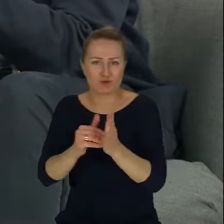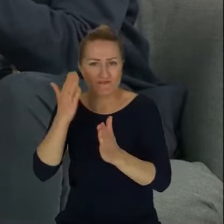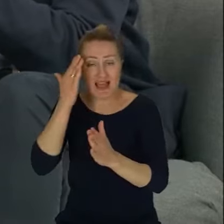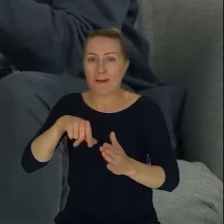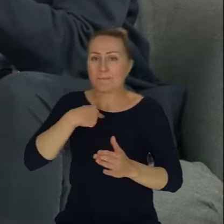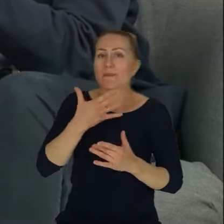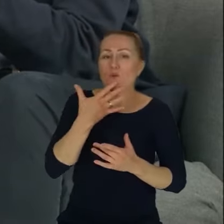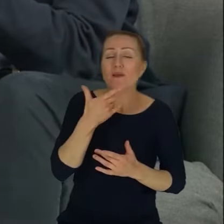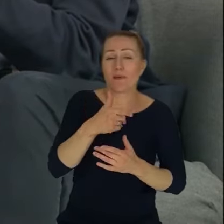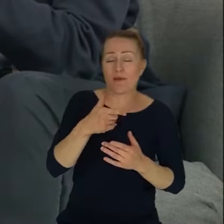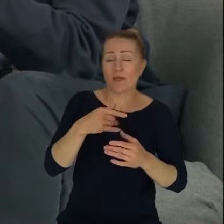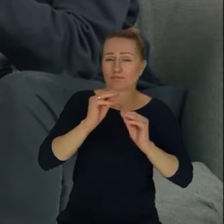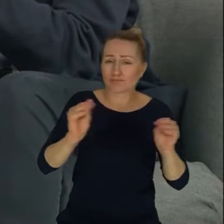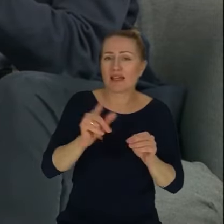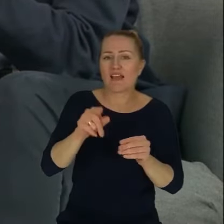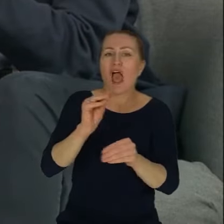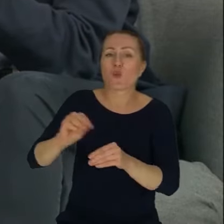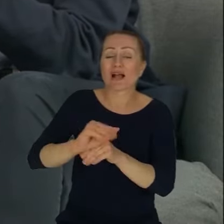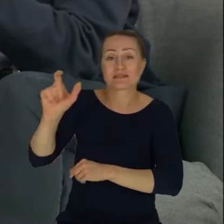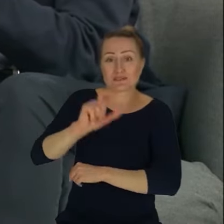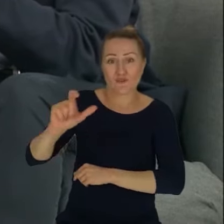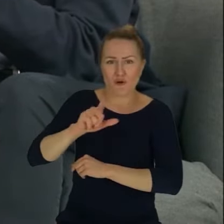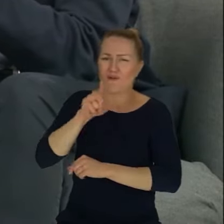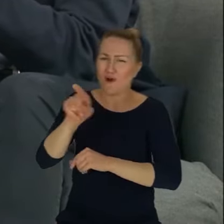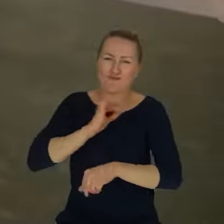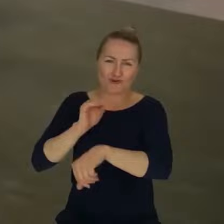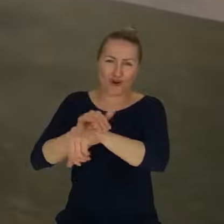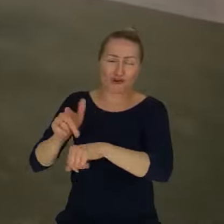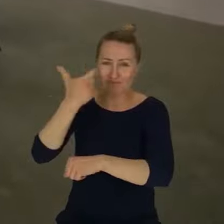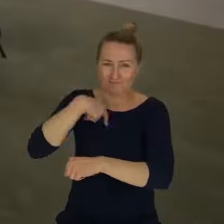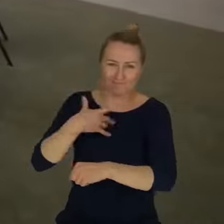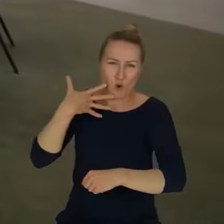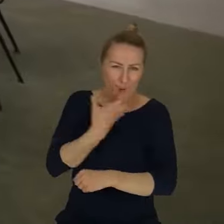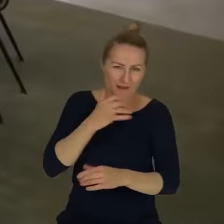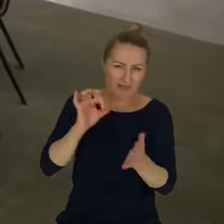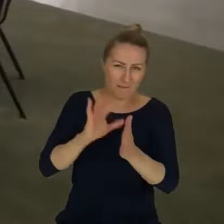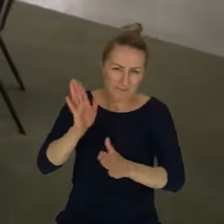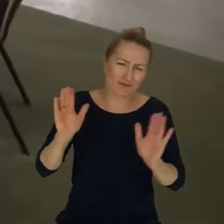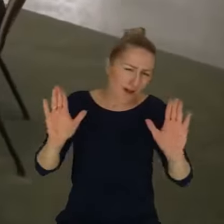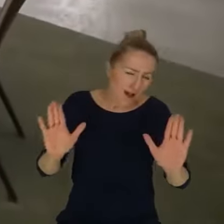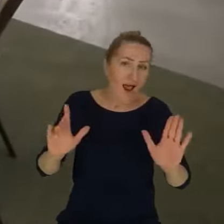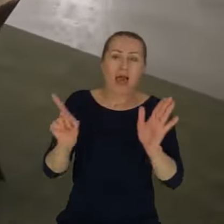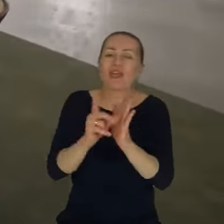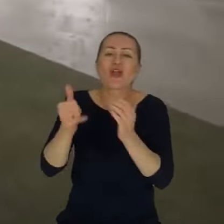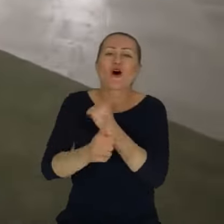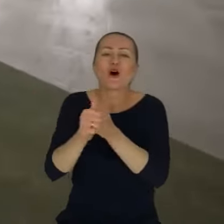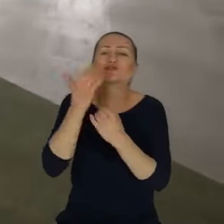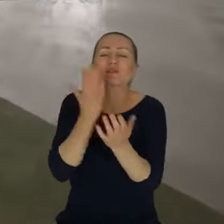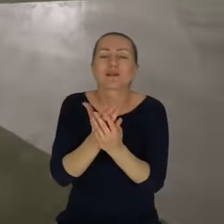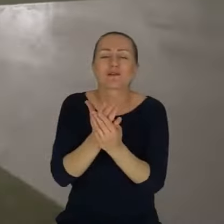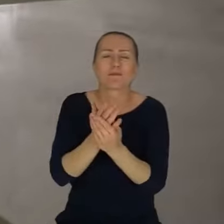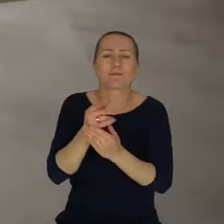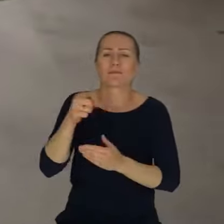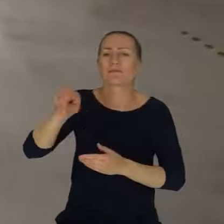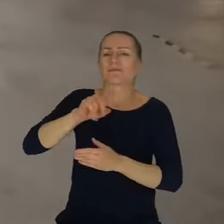koleżanek i kolegów może się na mnie obrazić również z mojego zespołu, ale to ona nie dotyczy tylko, nie wiem, kodowania albo takiego, prawda, programowania